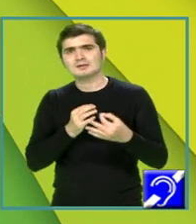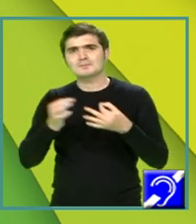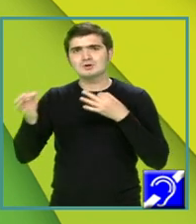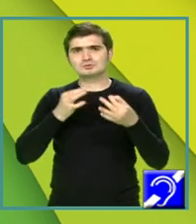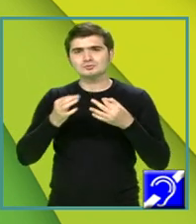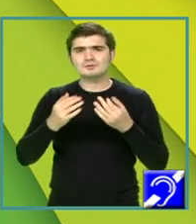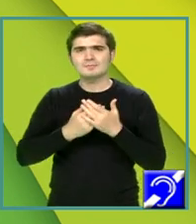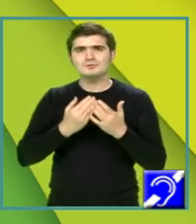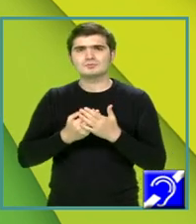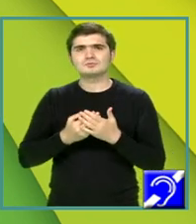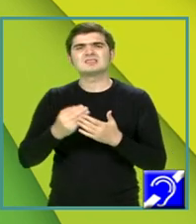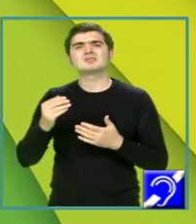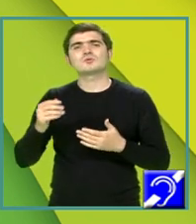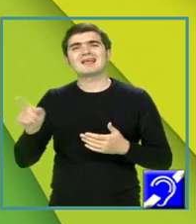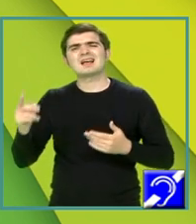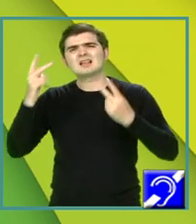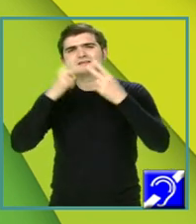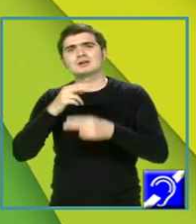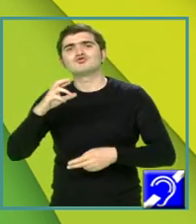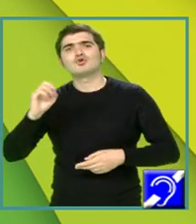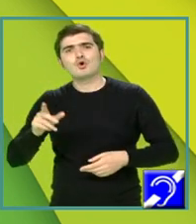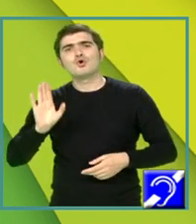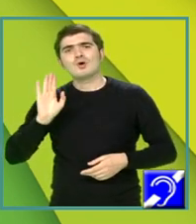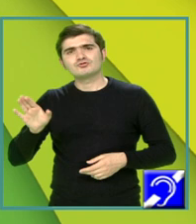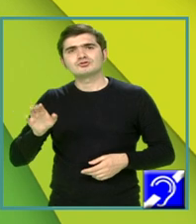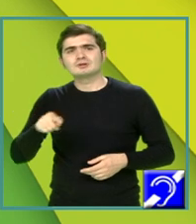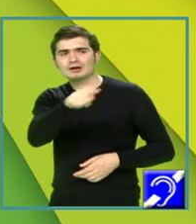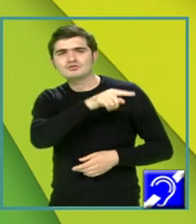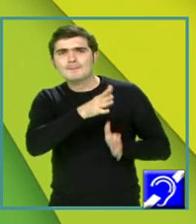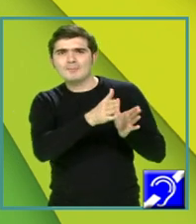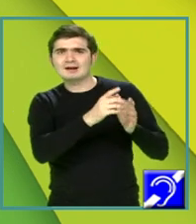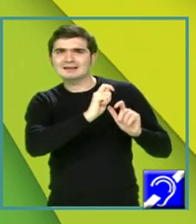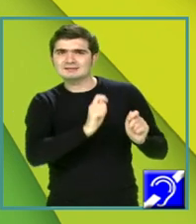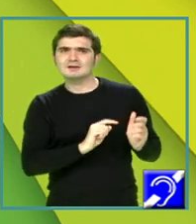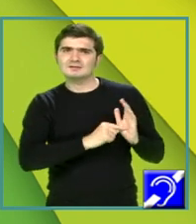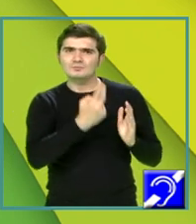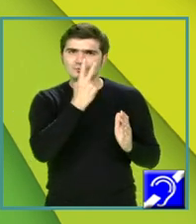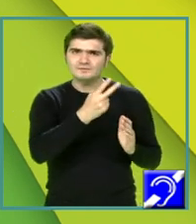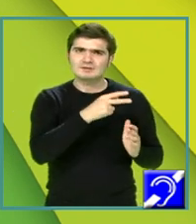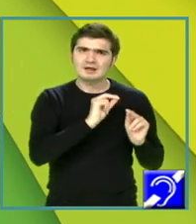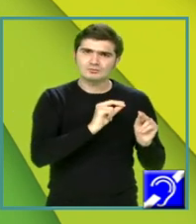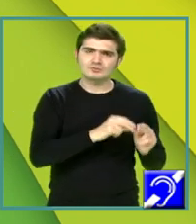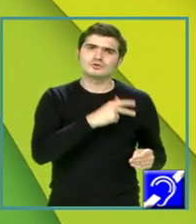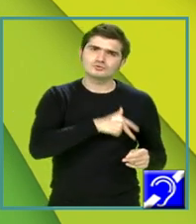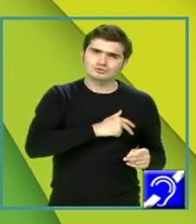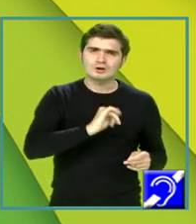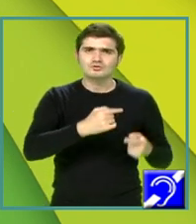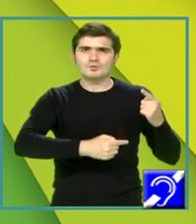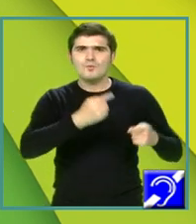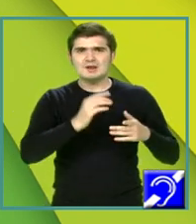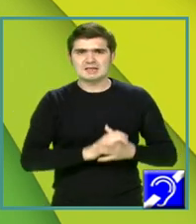deoarece înțelege rolul acesteia în acea parte a țării, atât din punct de vedere educațional, social, cât și politic.